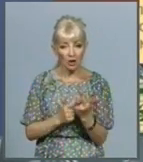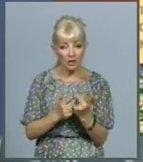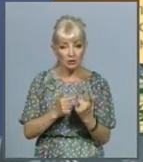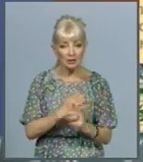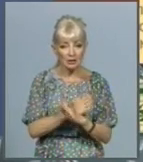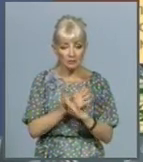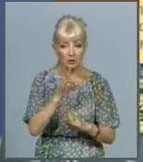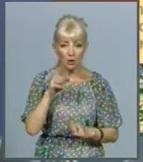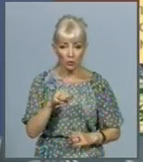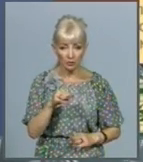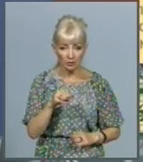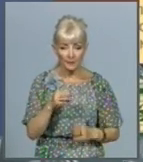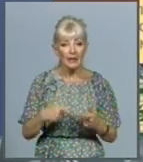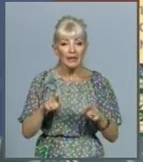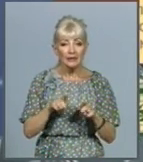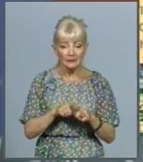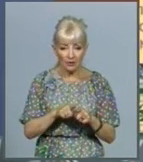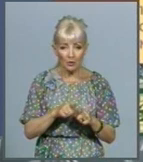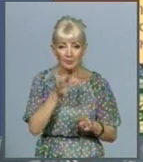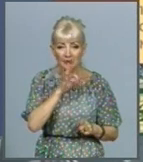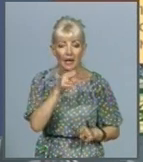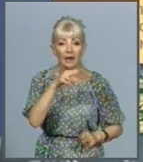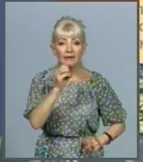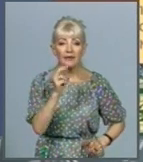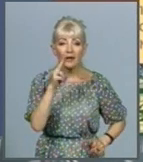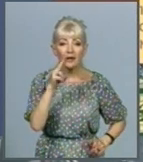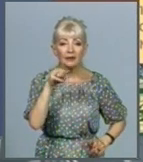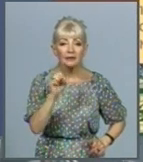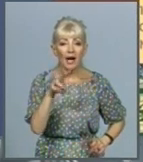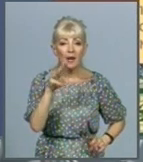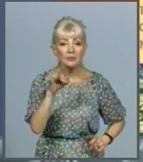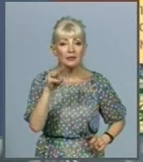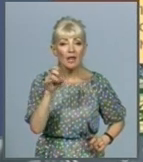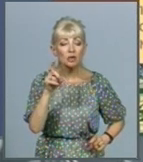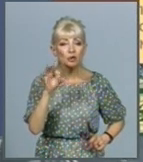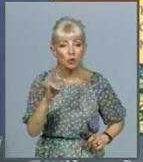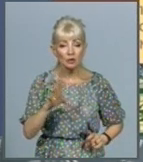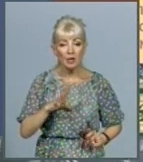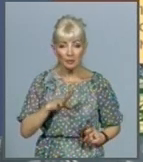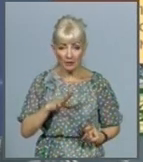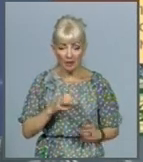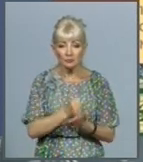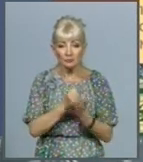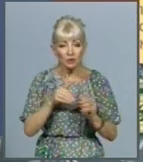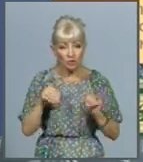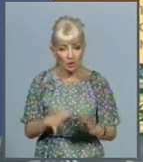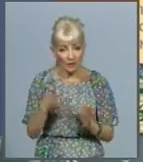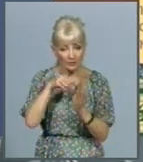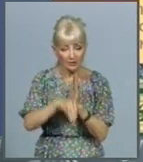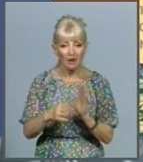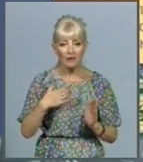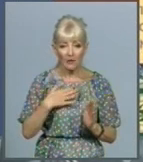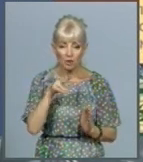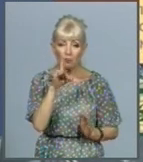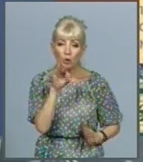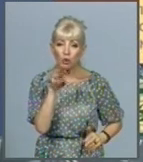Такий препарат, як дексамітазон, було прийнято рішення щодо внесення його до нашого клінічного протоколу, в який спосіб